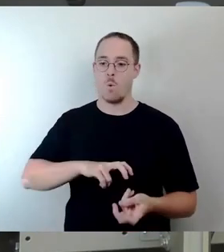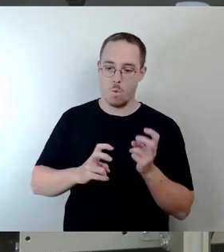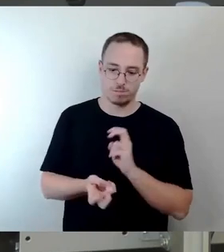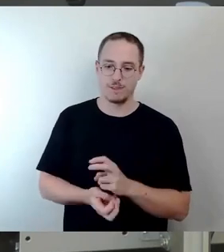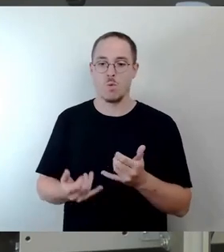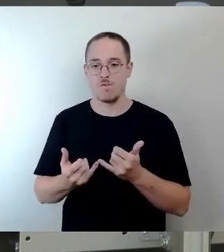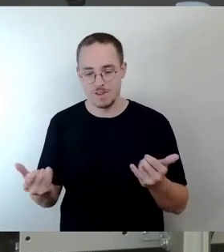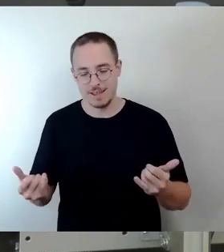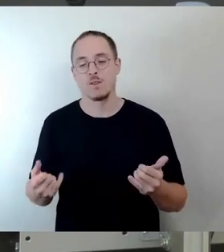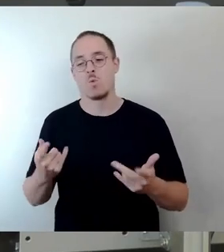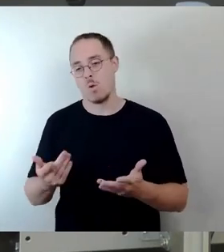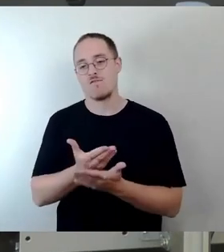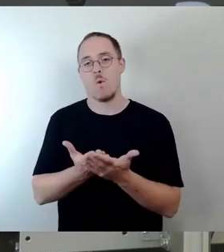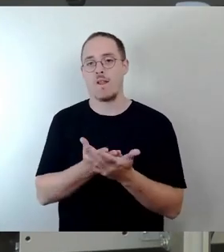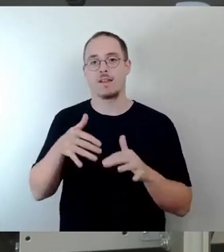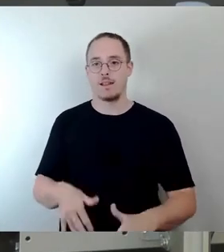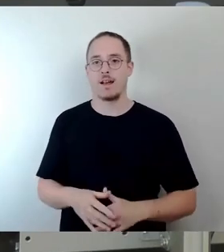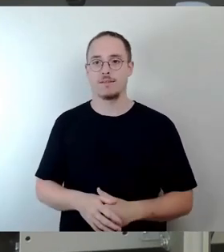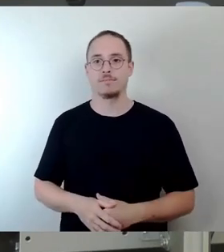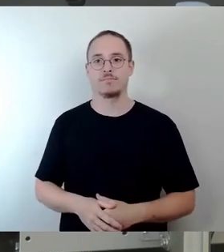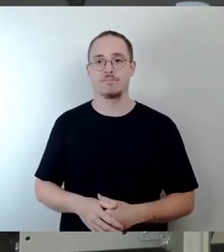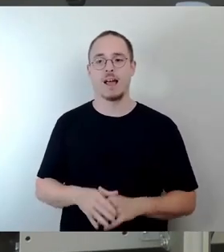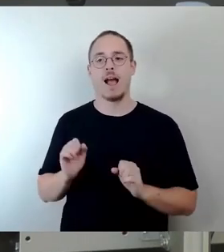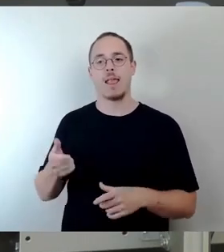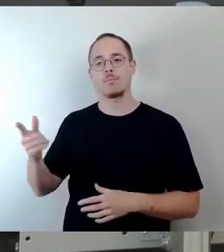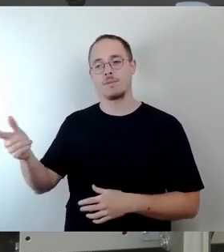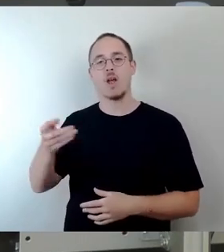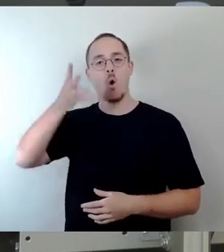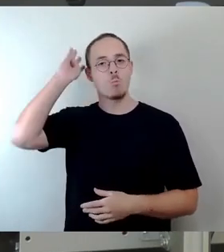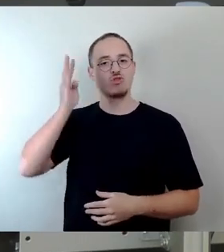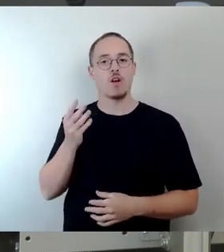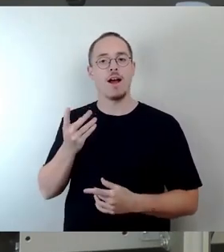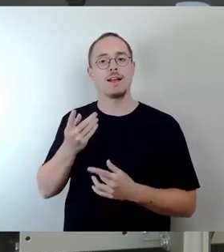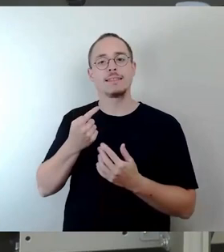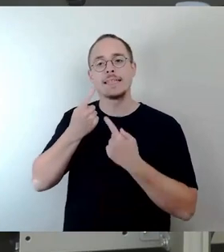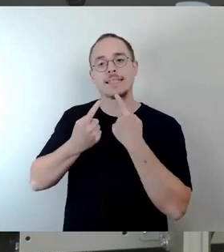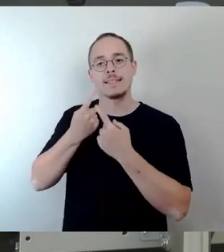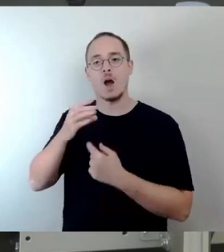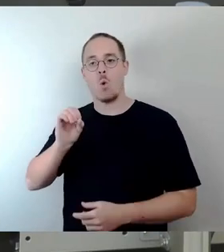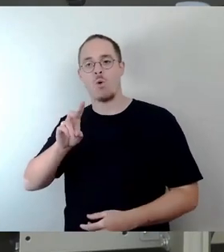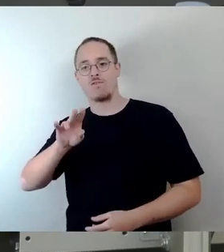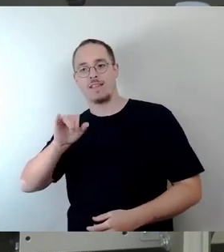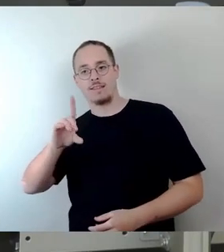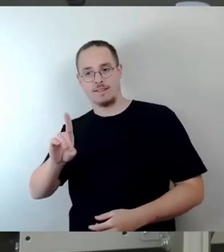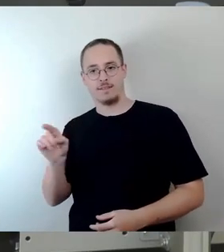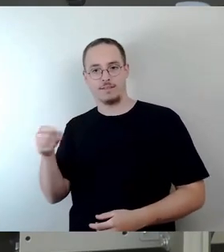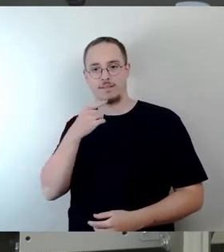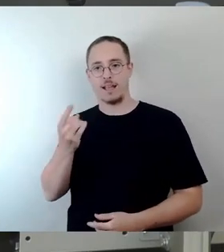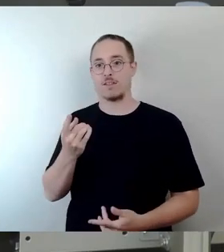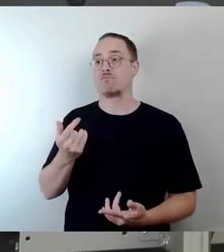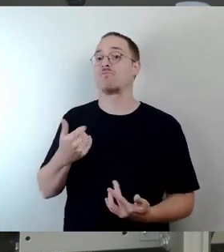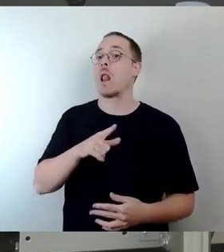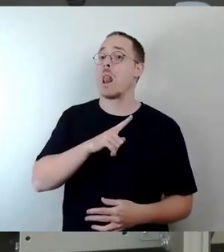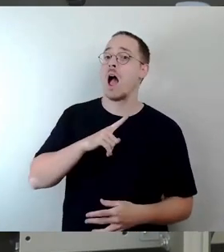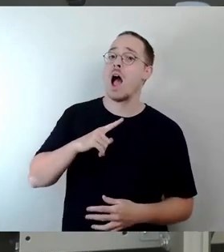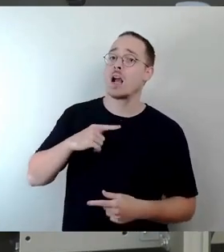welches dem antiken römischen Dichter Ubi zugeschrieben wird, sagen, was länger währt, wird endlich gut. Ein kurzer Satz, der auf